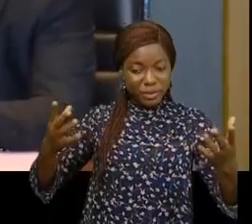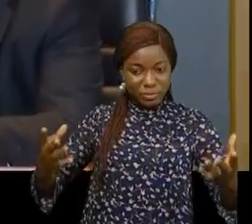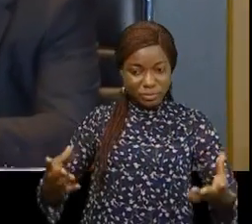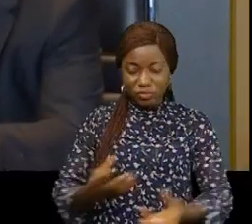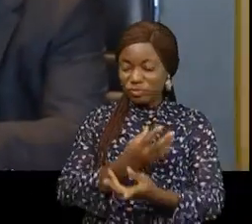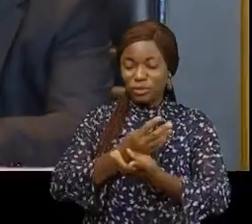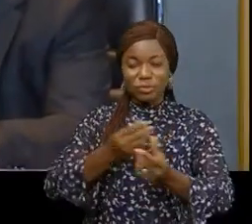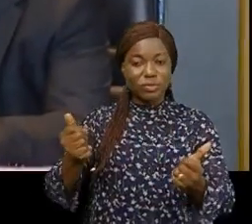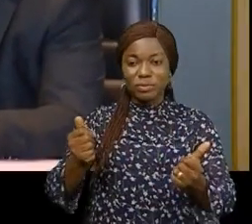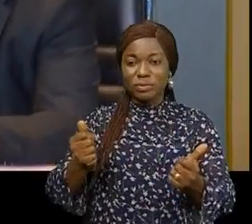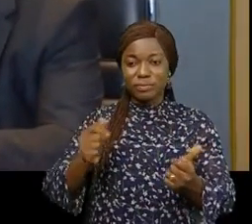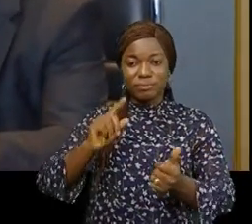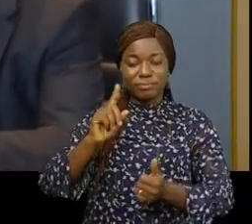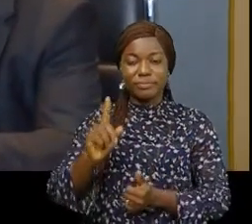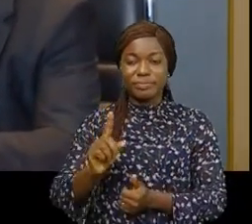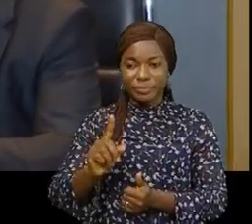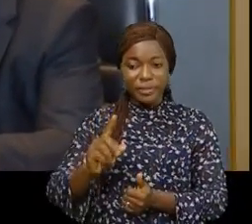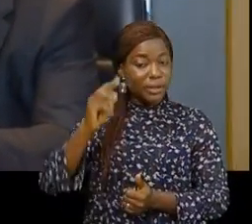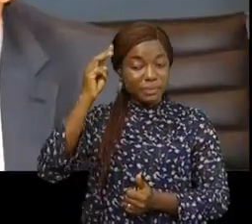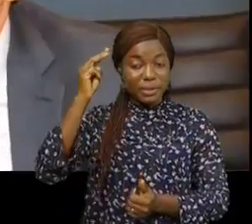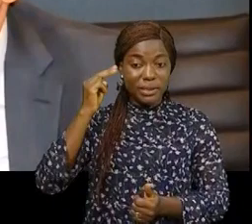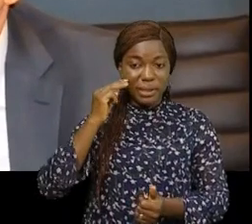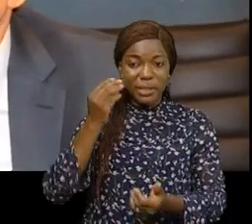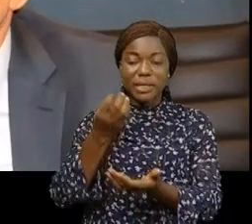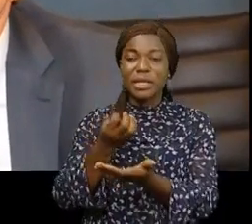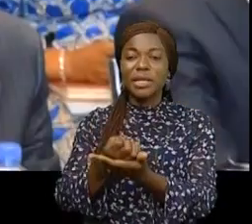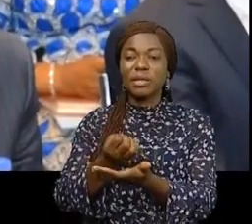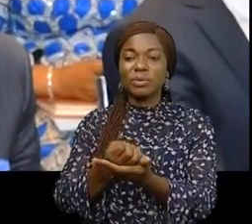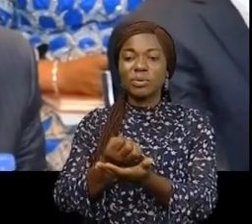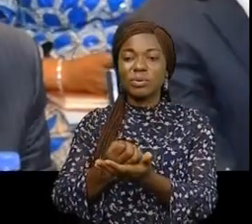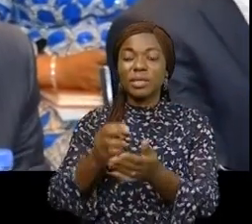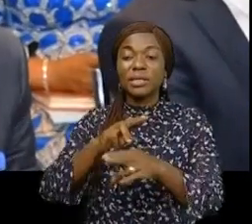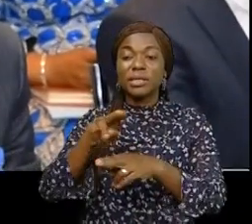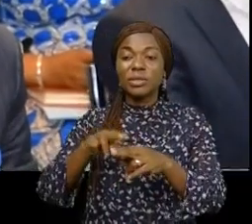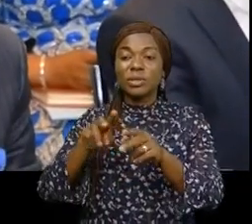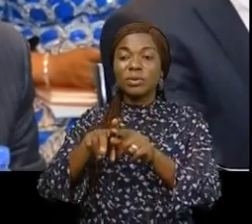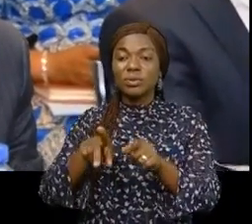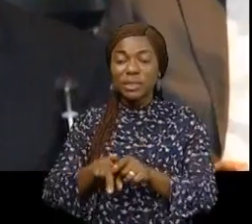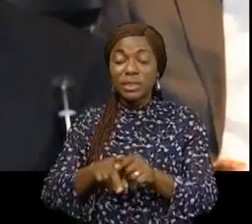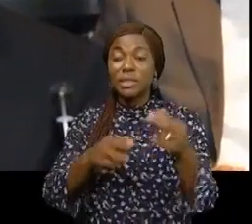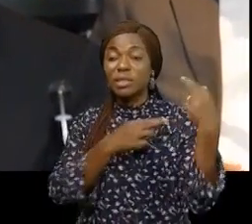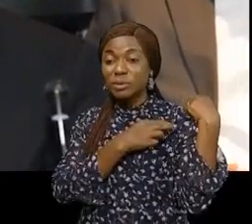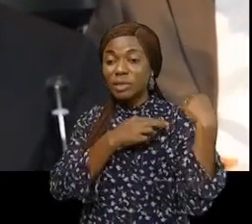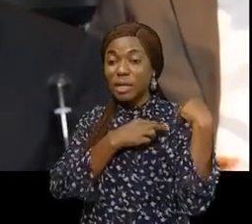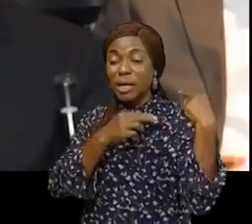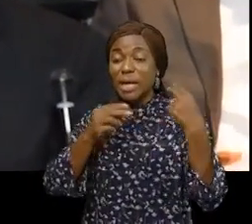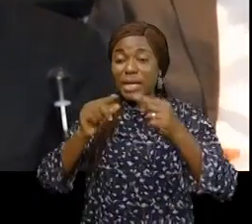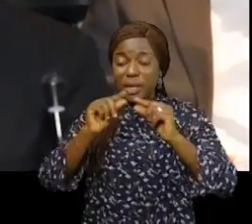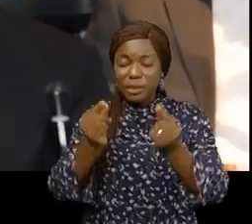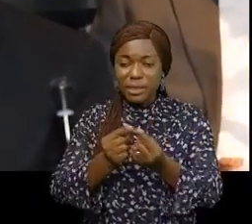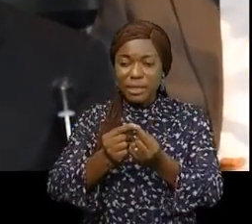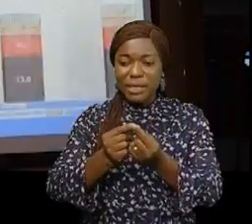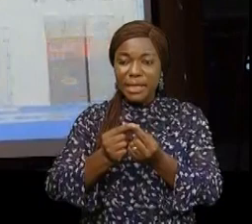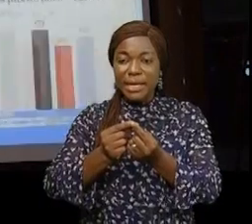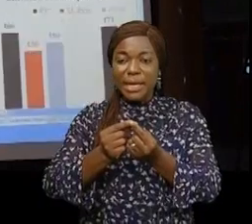Jean-Marie Kaloumbayouma, ministre de l'économie nationale et les responsables des compagnies d'aviation se sont entendus de communs d